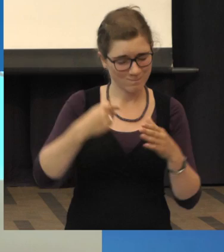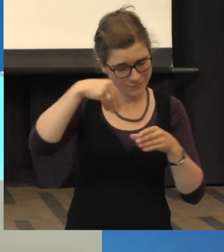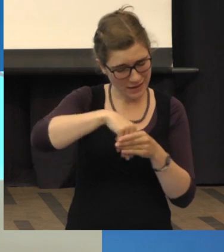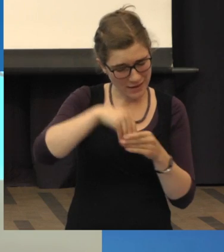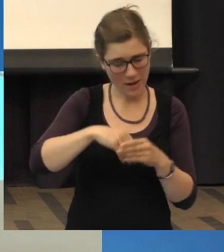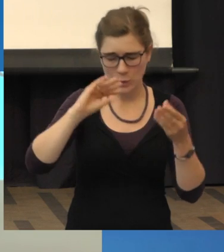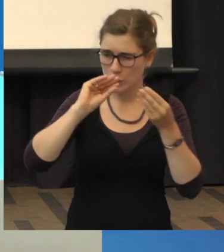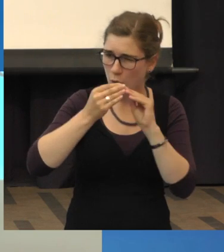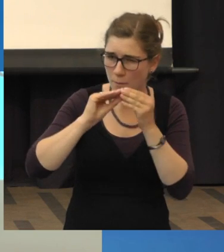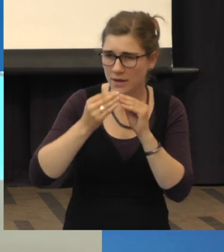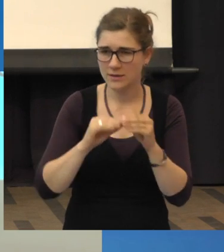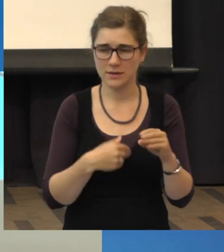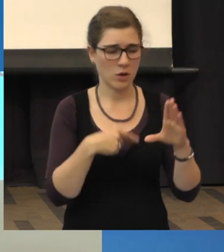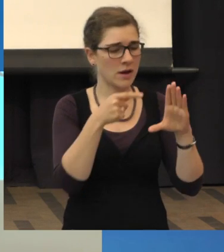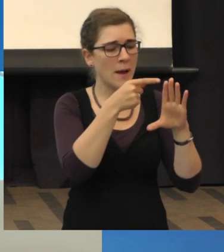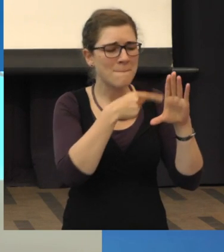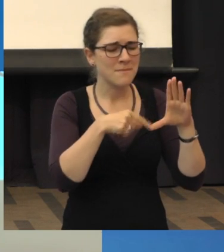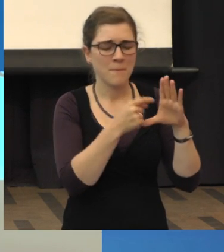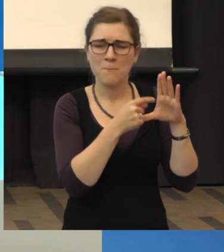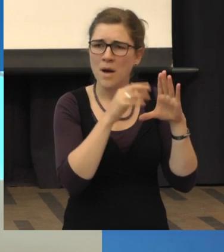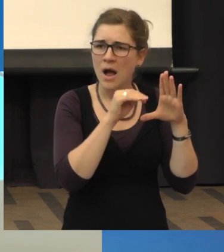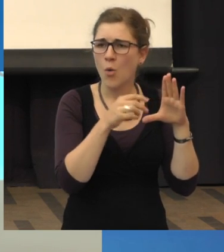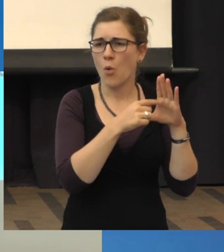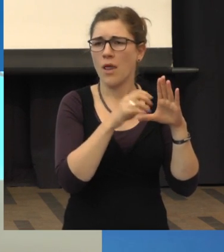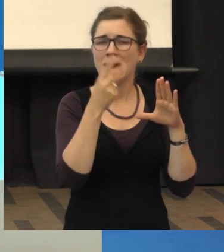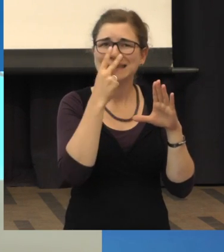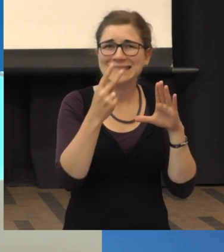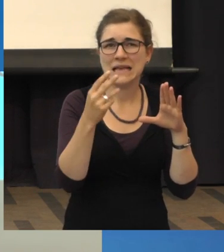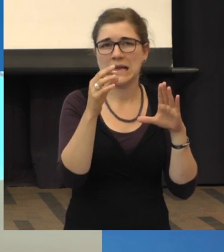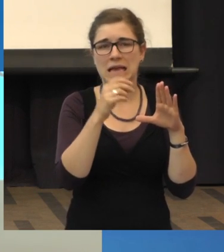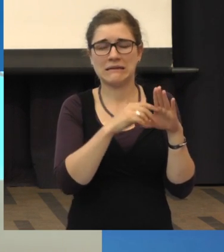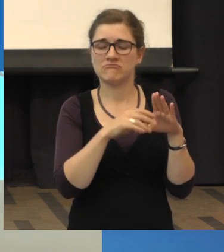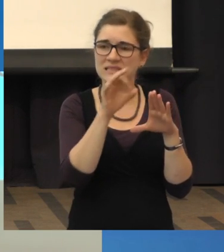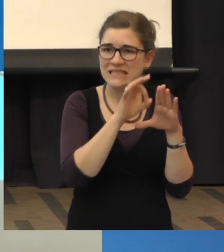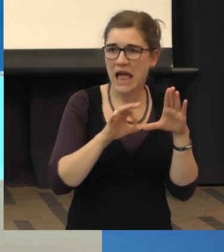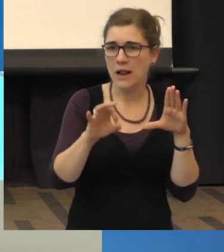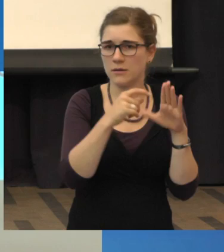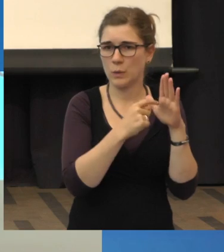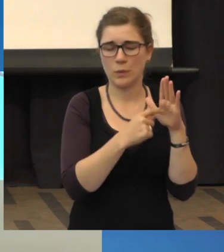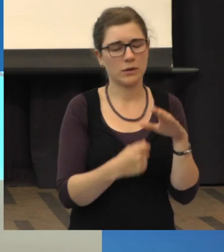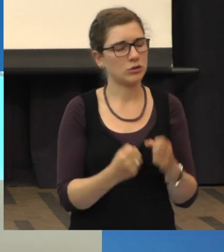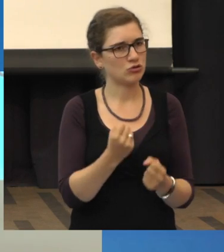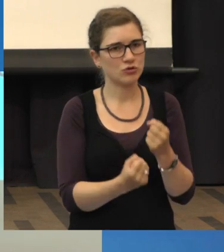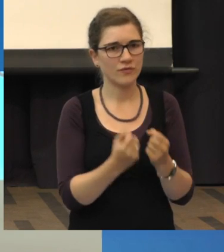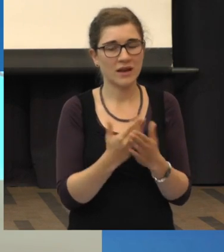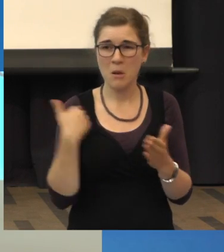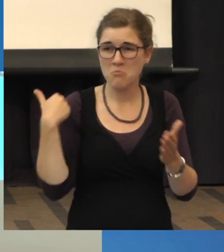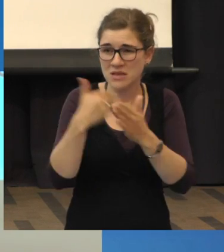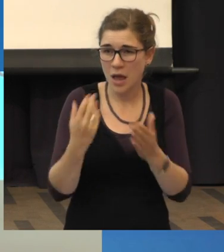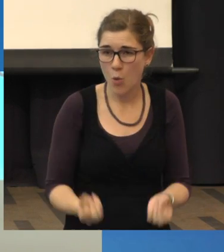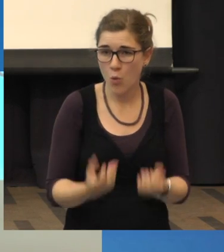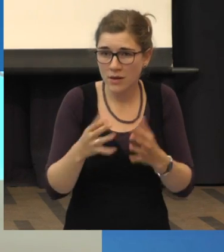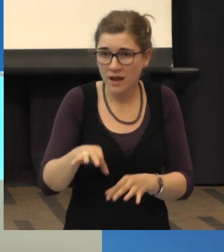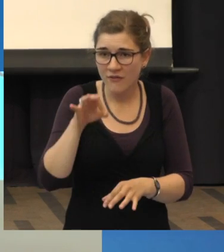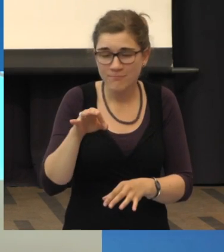die Makula und die ganzen Zellen, die Sehzellen, dass man bisher nicht an die Ursache rankommt,